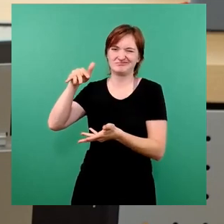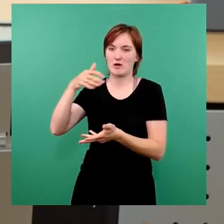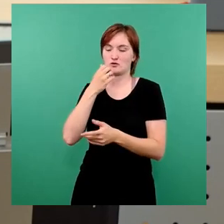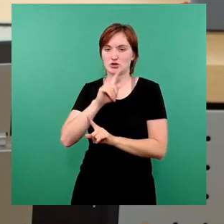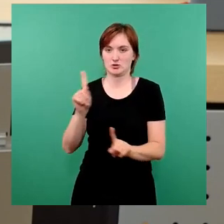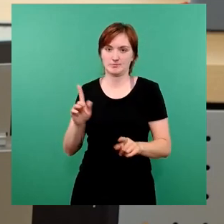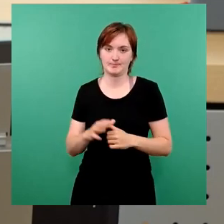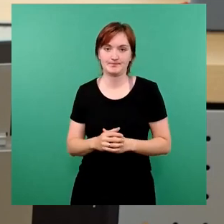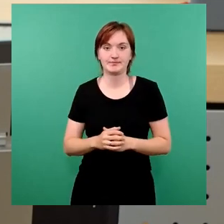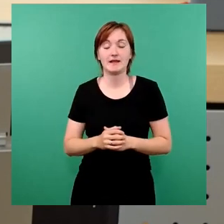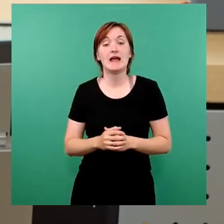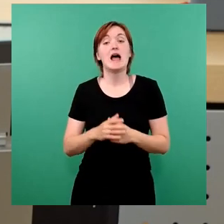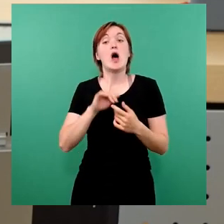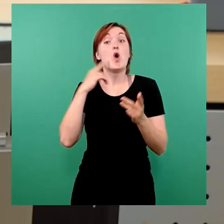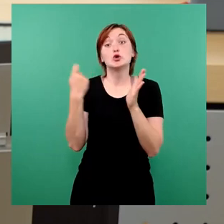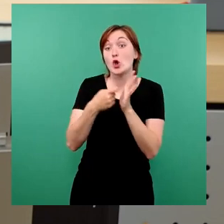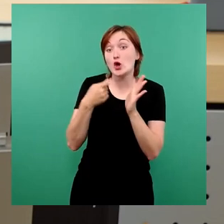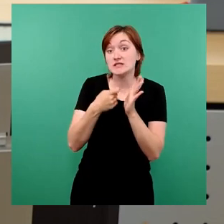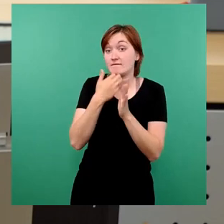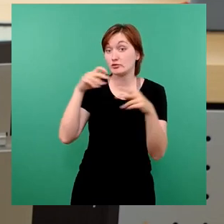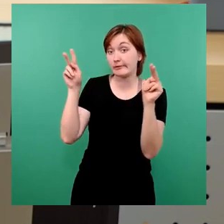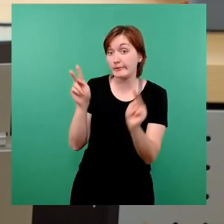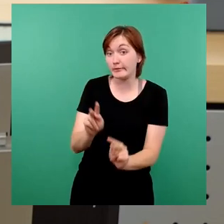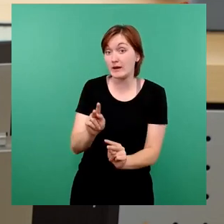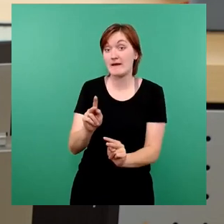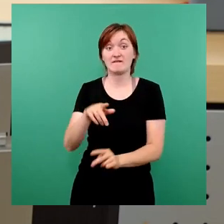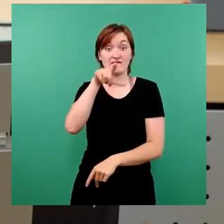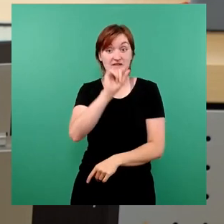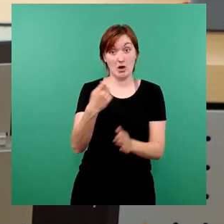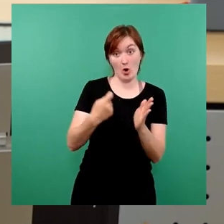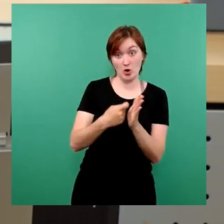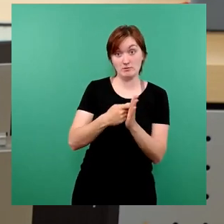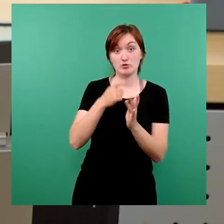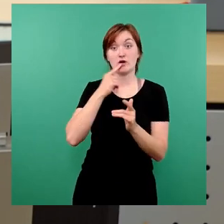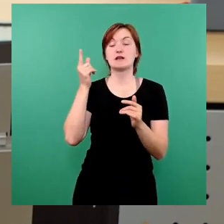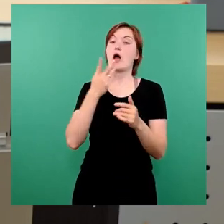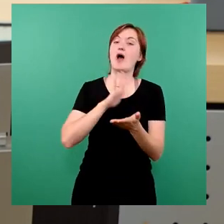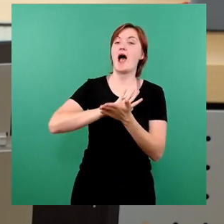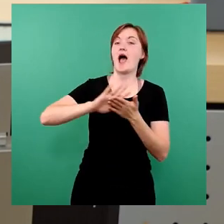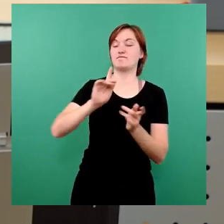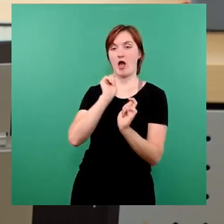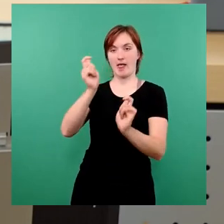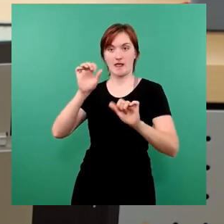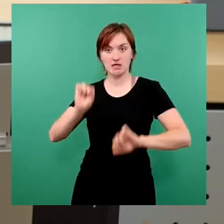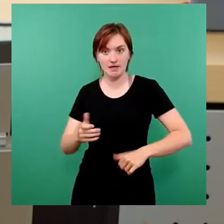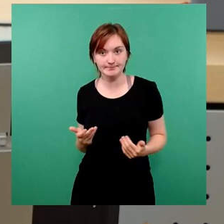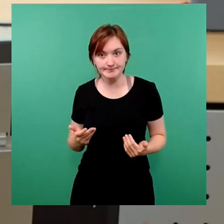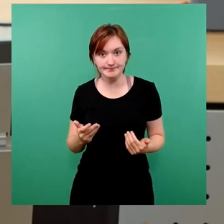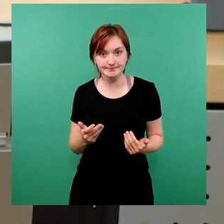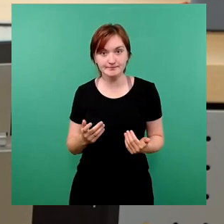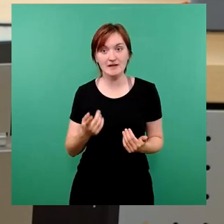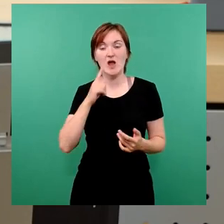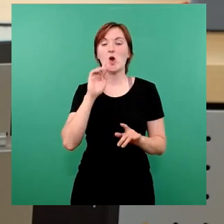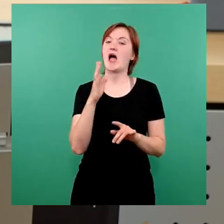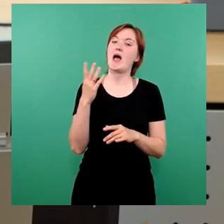verwaltungsseitigen Kosten. Weniger Kosten, geringere Hemmschwellen, so etwas zu planen und zu organisieren. Eine kostenseitige Unterstützung